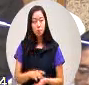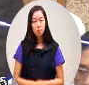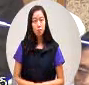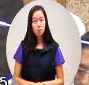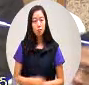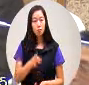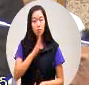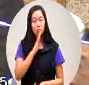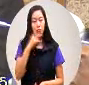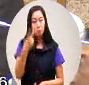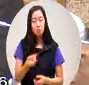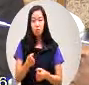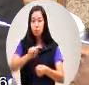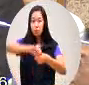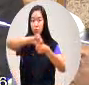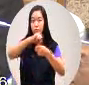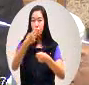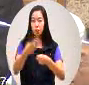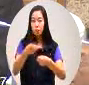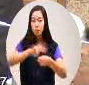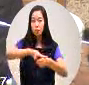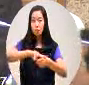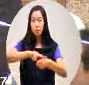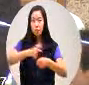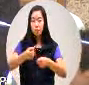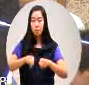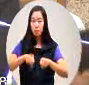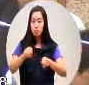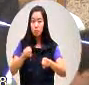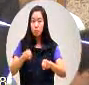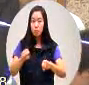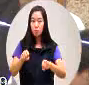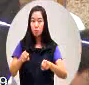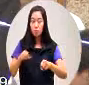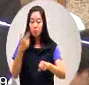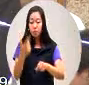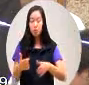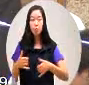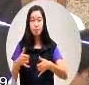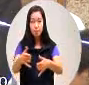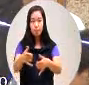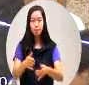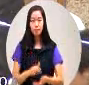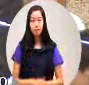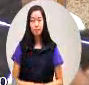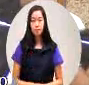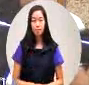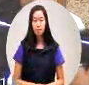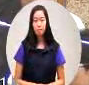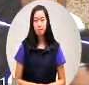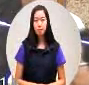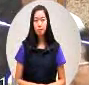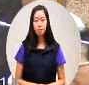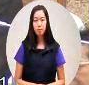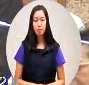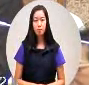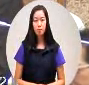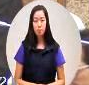这边是不是要加机车加慢车加车对对对这边是不是